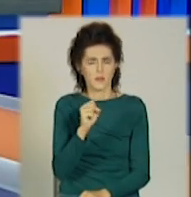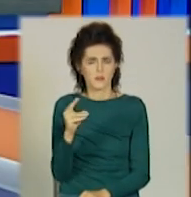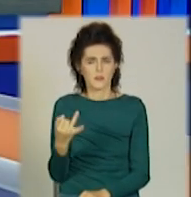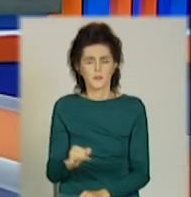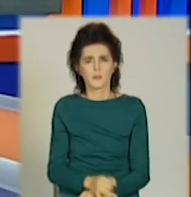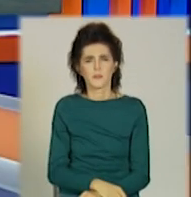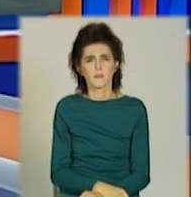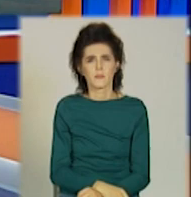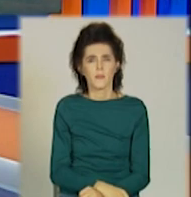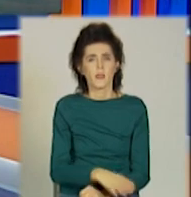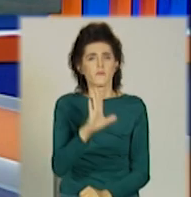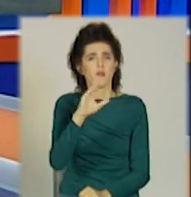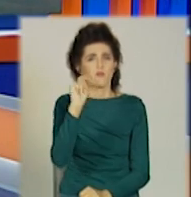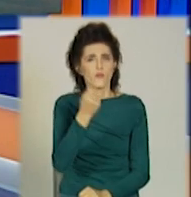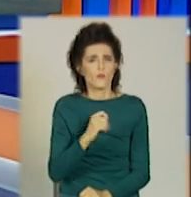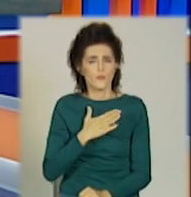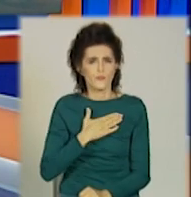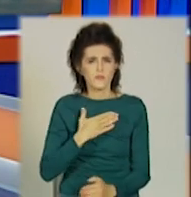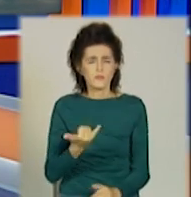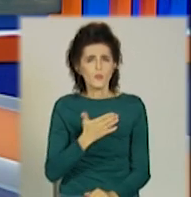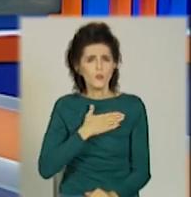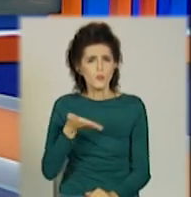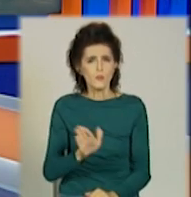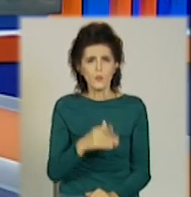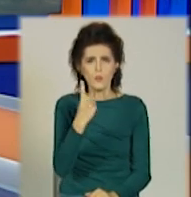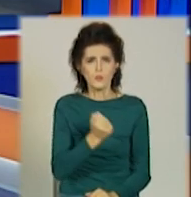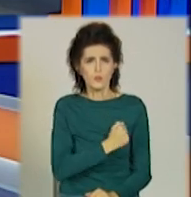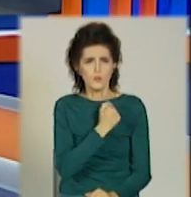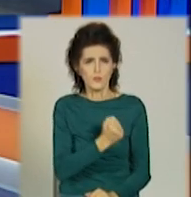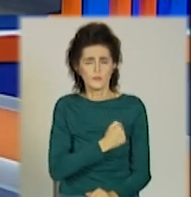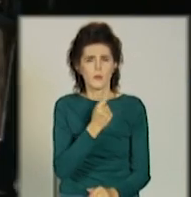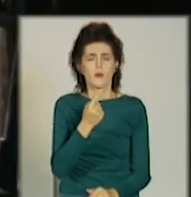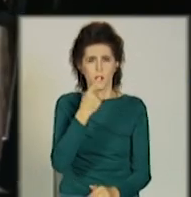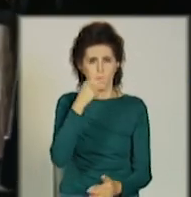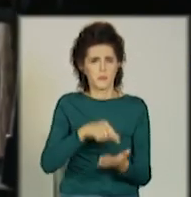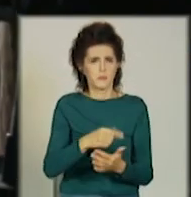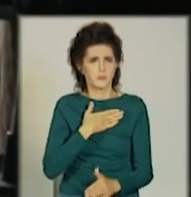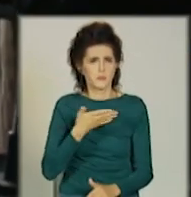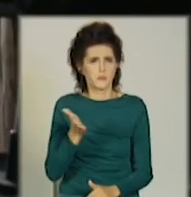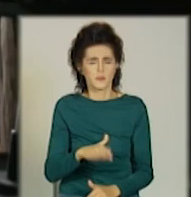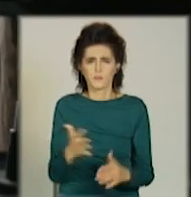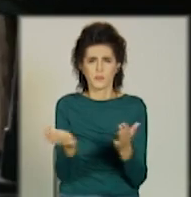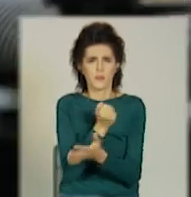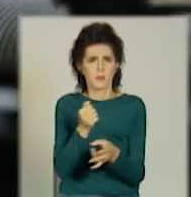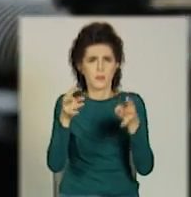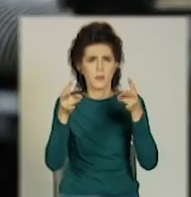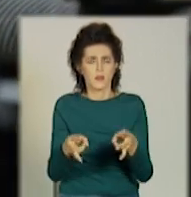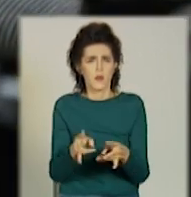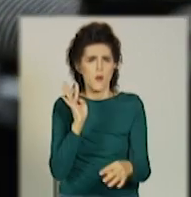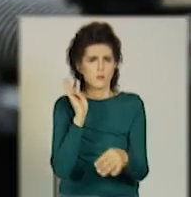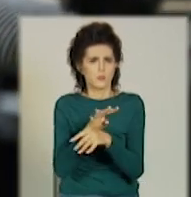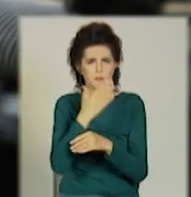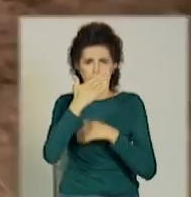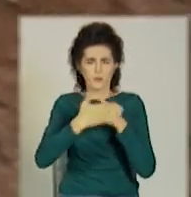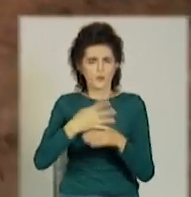На фронті один загиблий український боєць. Він отримав травми несумісні з життям. За добу противник атакував